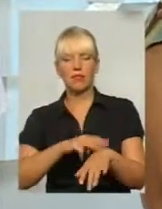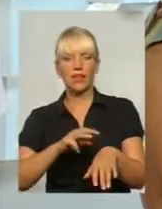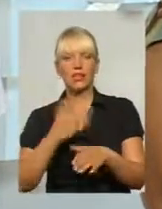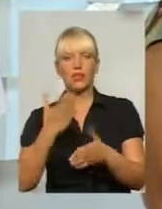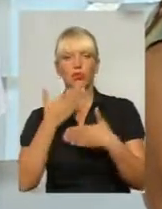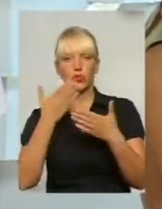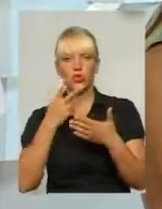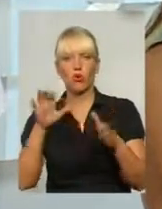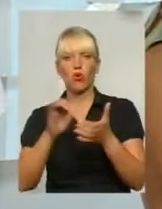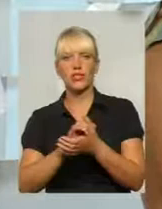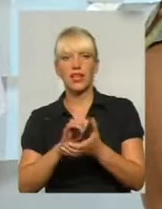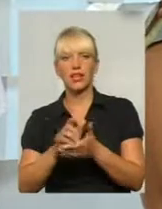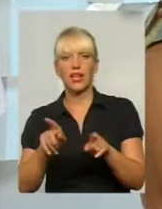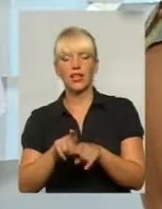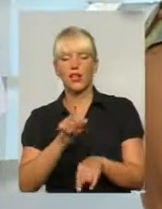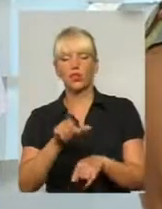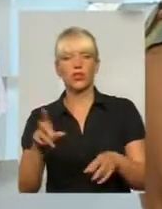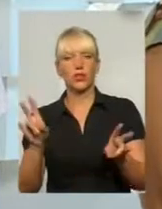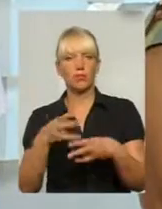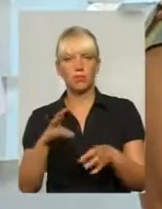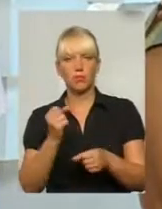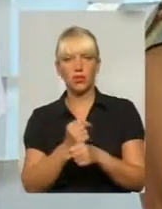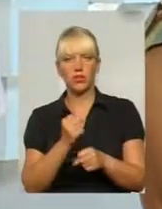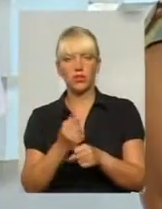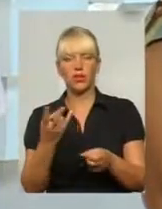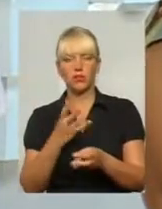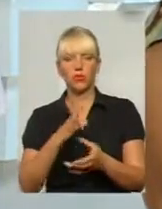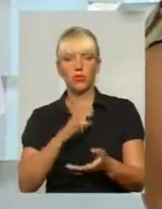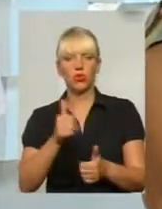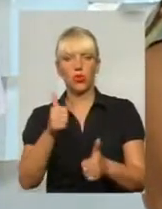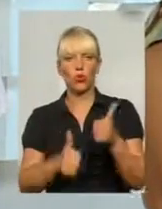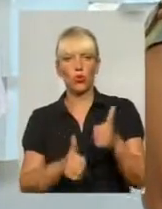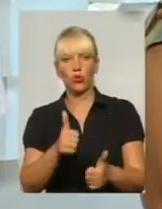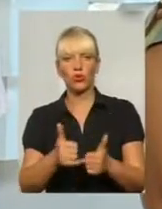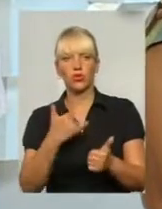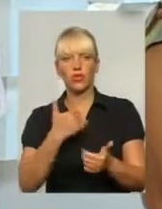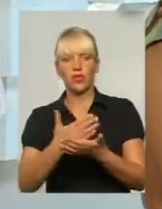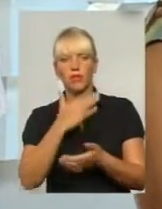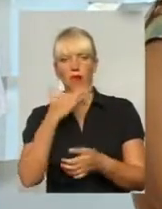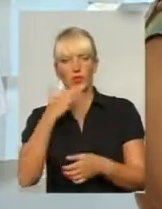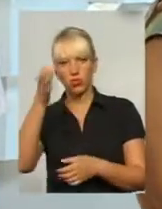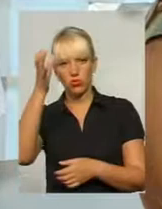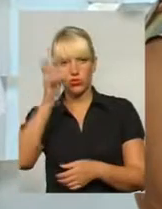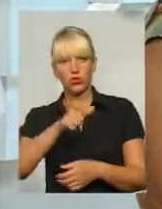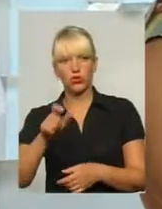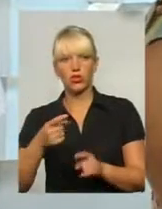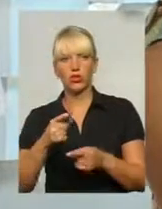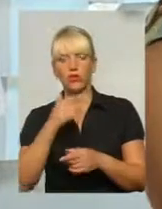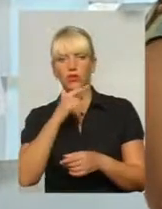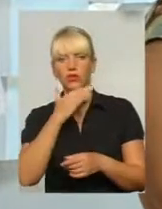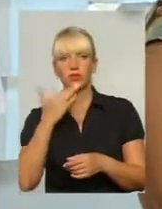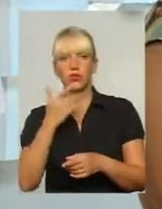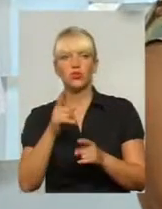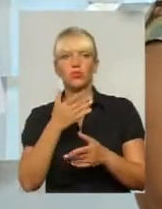він ознайомиться. Такі люди не мають працювати. Має бути дійсно конкурс. І конкурс. У нас є багато розумних людей. Я взагалі не розумію, чому не мають